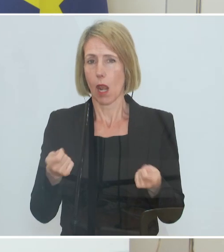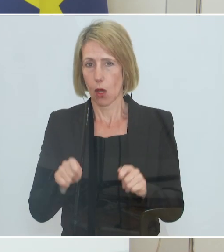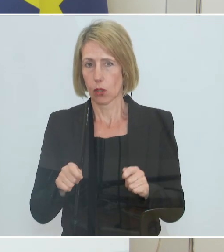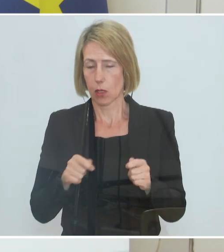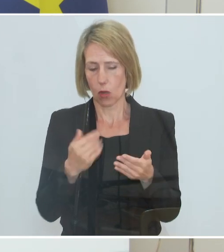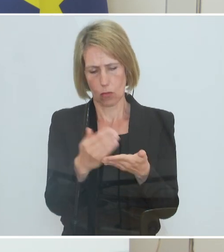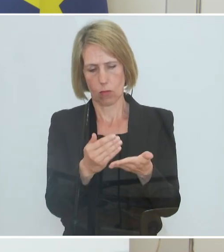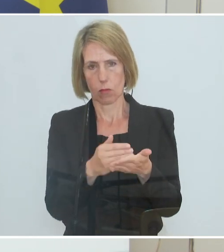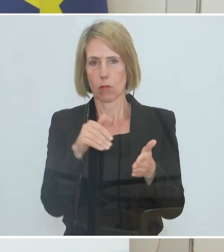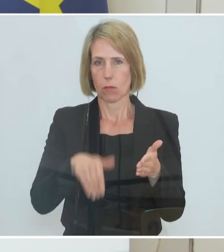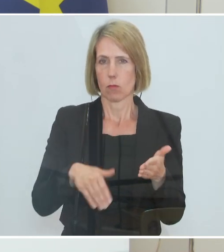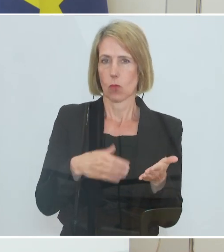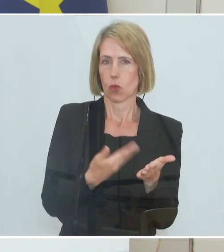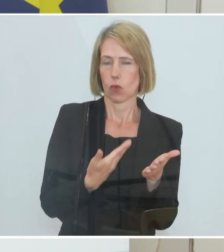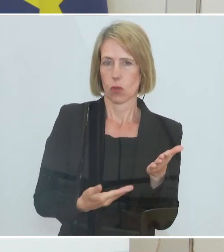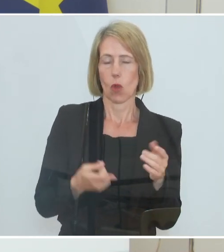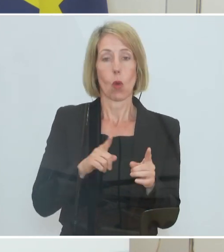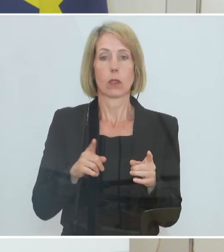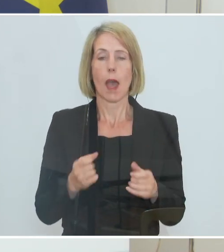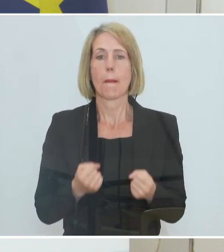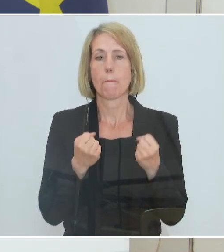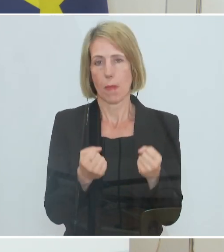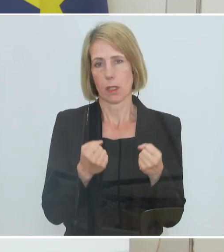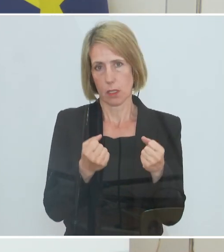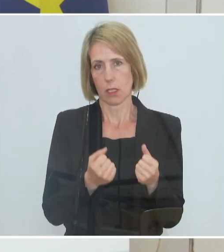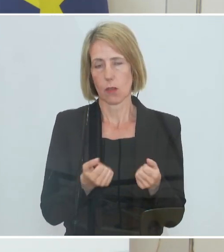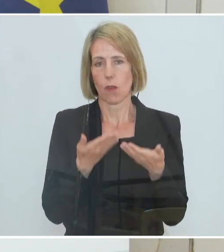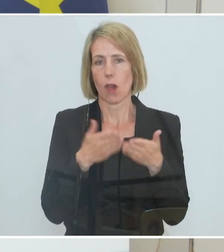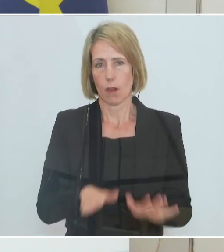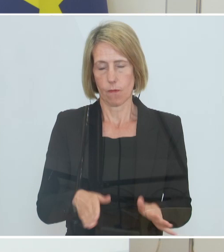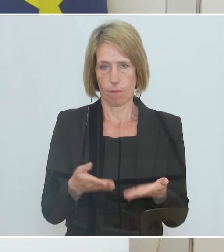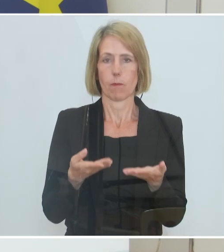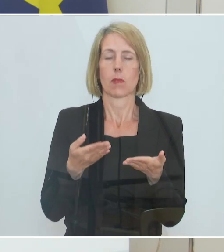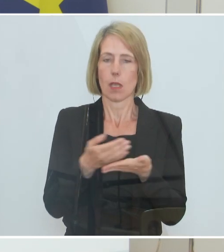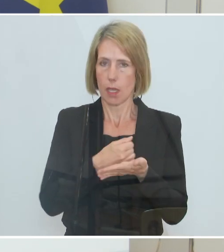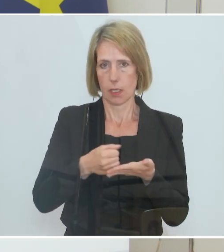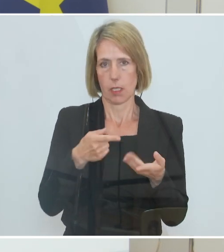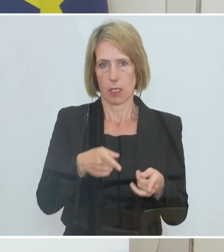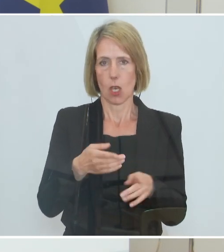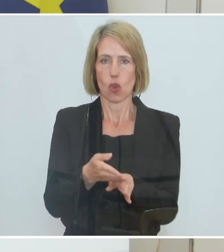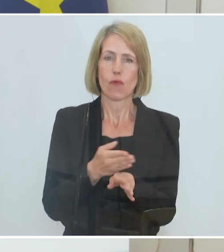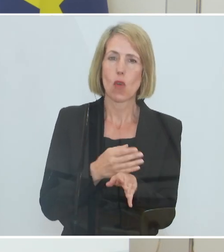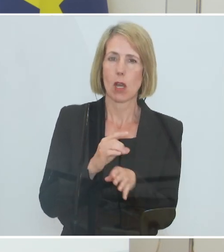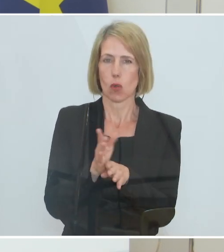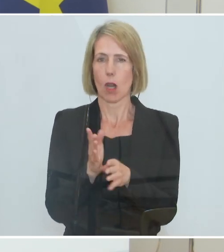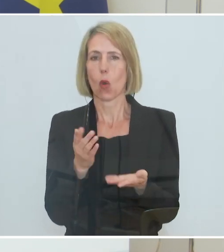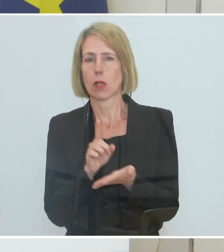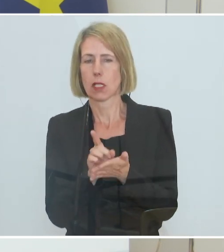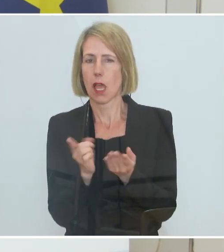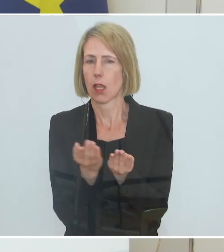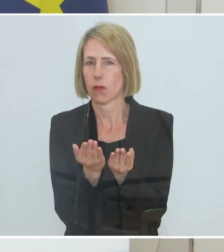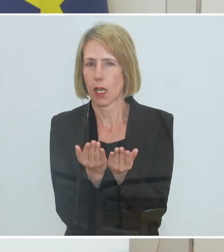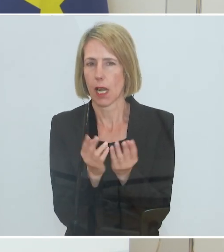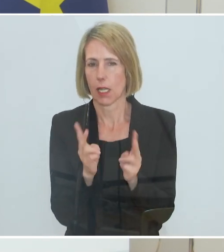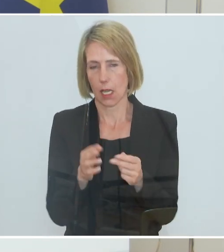sehr massive Umsatzverlust im Vergleich zu Vor-Corona-Zeit. Das schafft für die Betriebe die Möglichkeit,